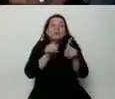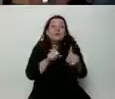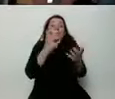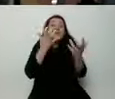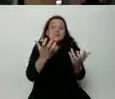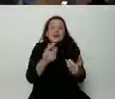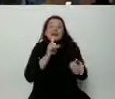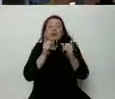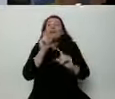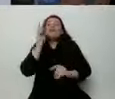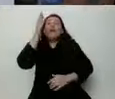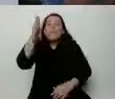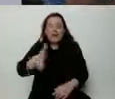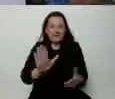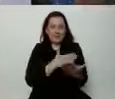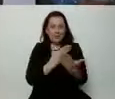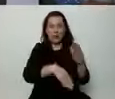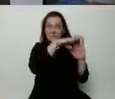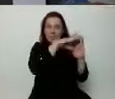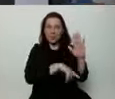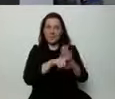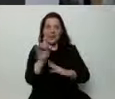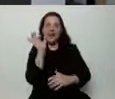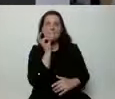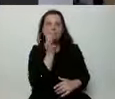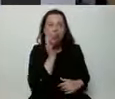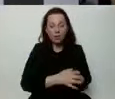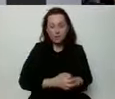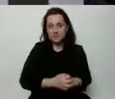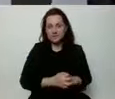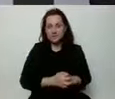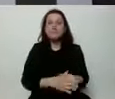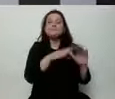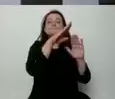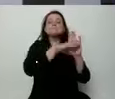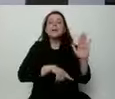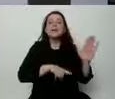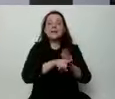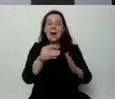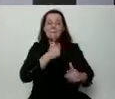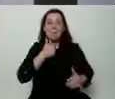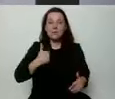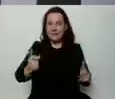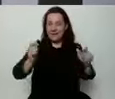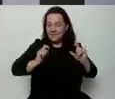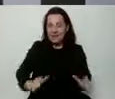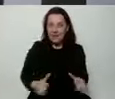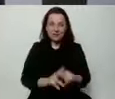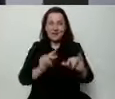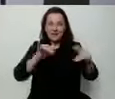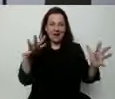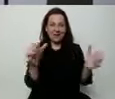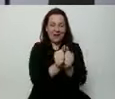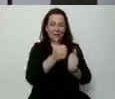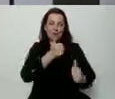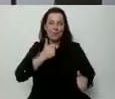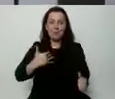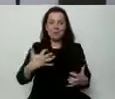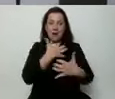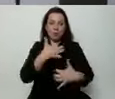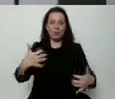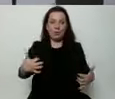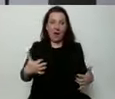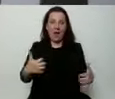o choćby programie dla młodych. Żeby rozmawiać o programie dla polskiej wsi. Żeby rozmawiać o tym, jak ratować polską gospodarkę przed kryzysem.